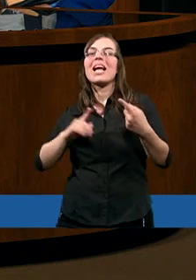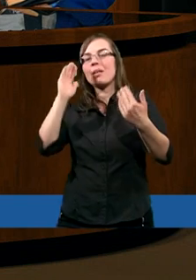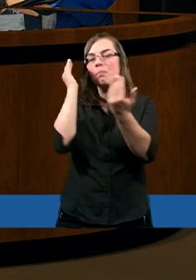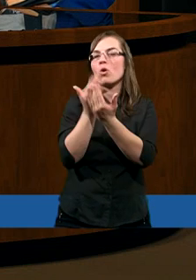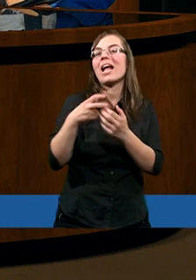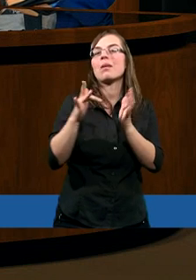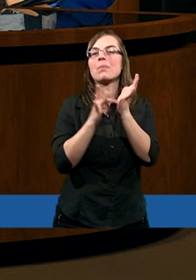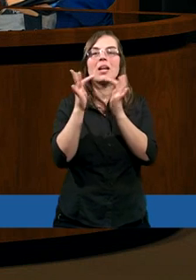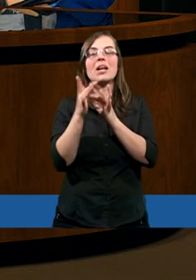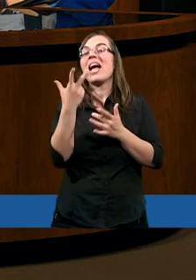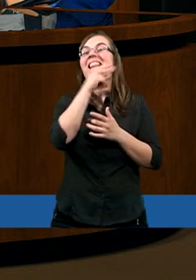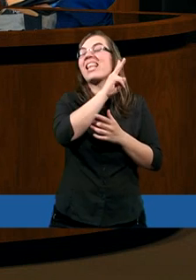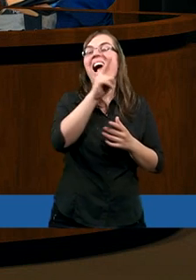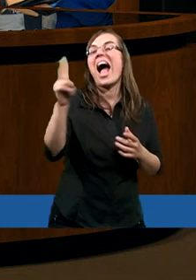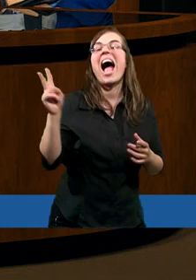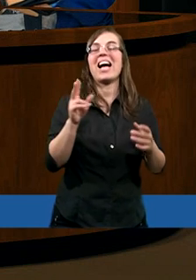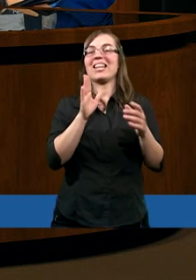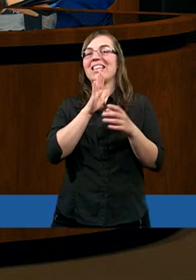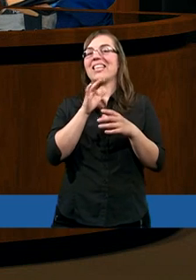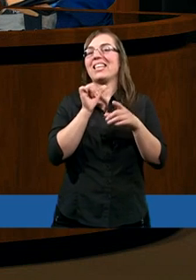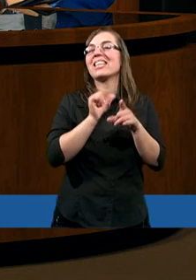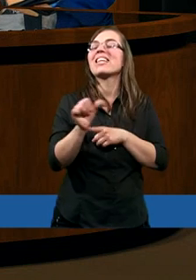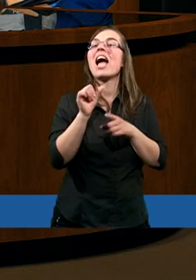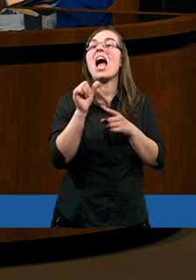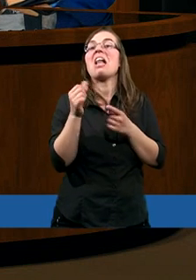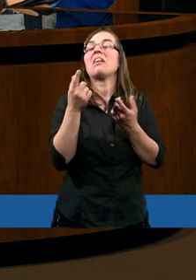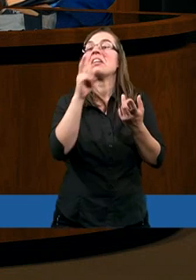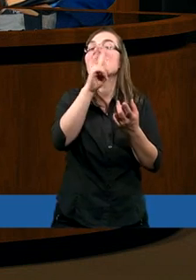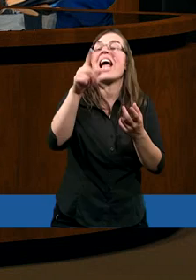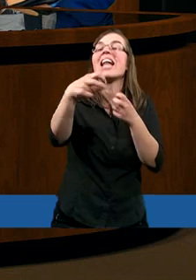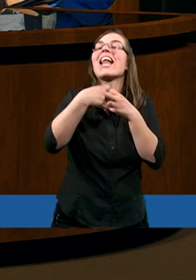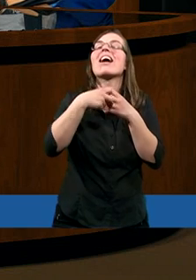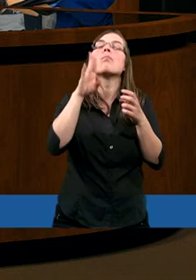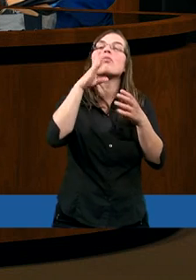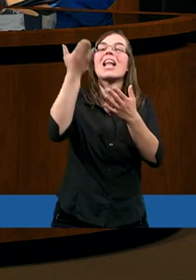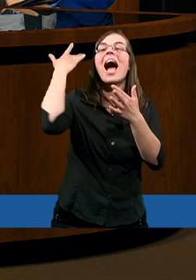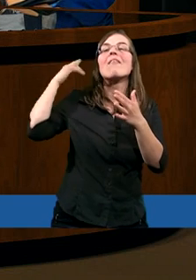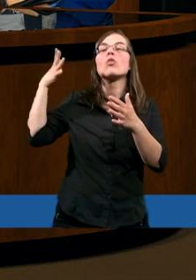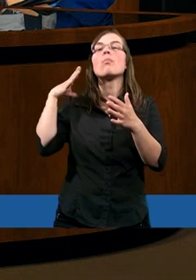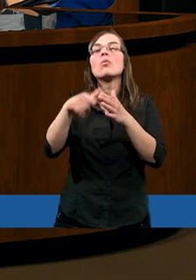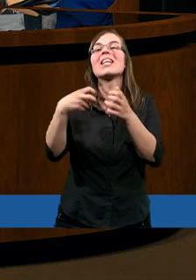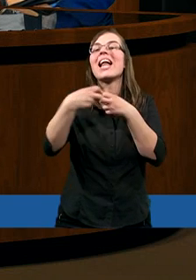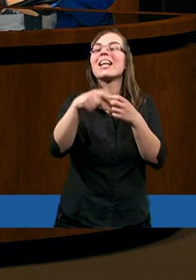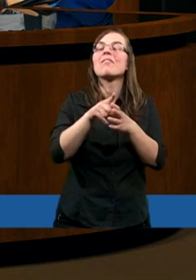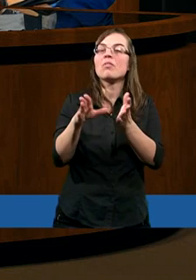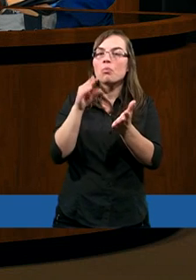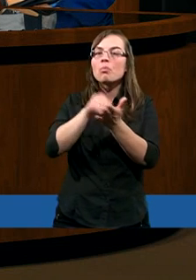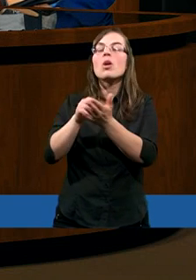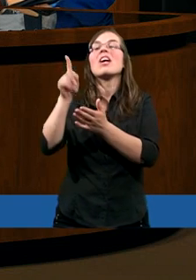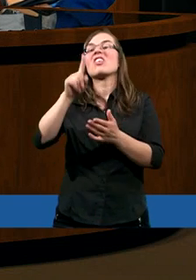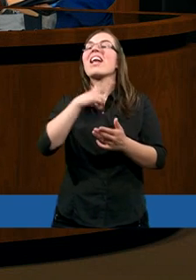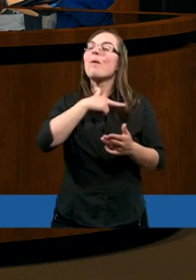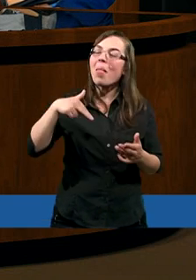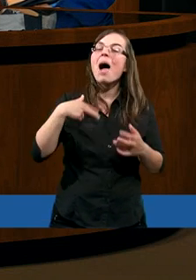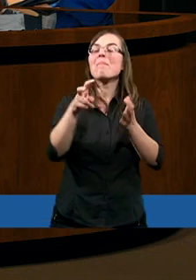Jezusa. I nie każdy teraz na świecie takie cechy. Rzadko kto w ogóle te cechy ma. Już nie będę mówiła, że czasami i nam ich trochę